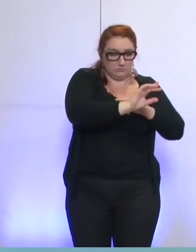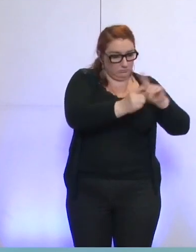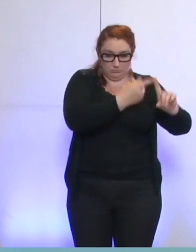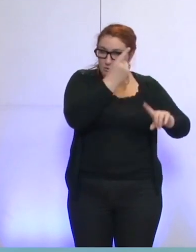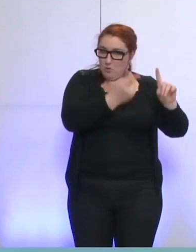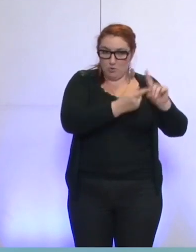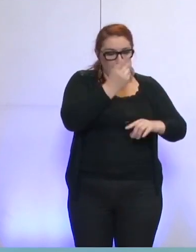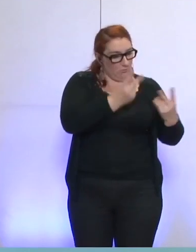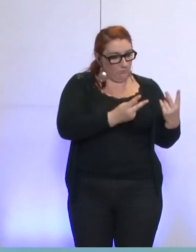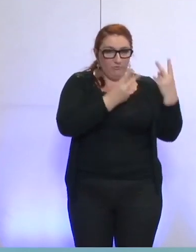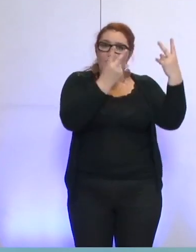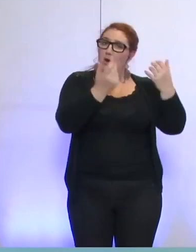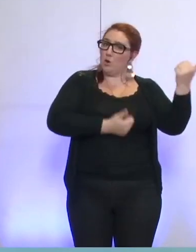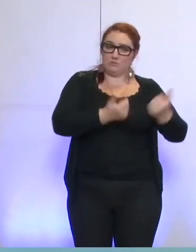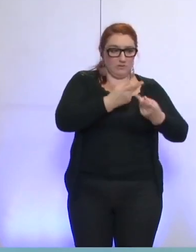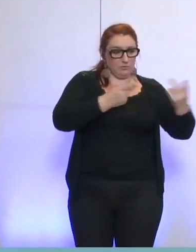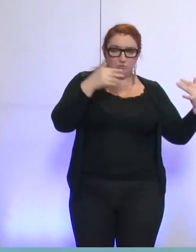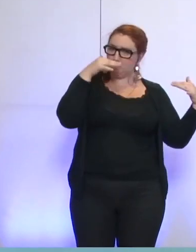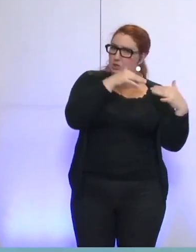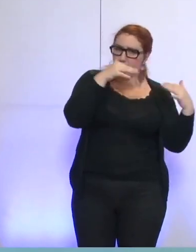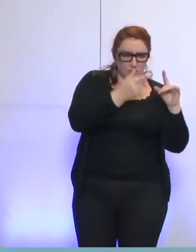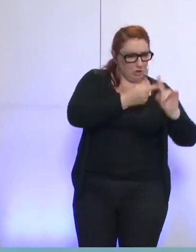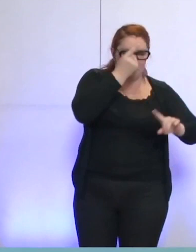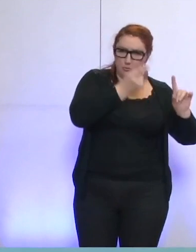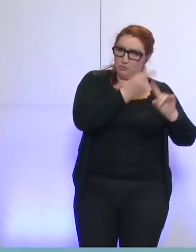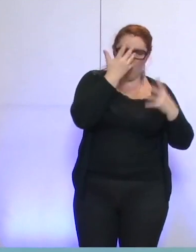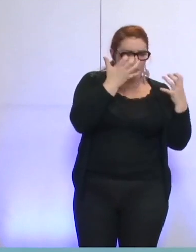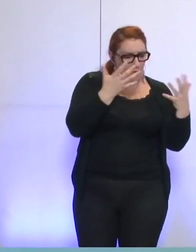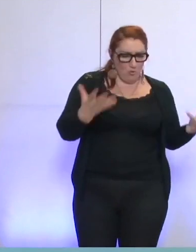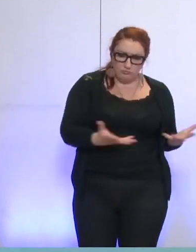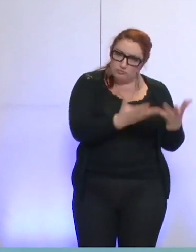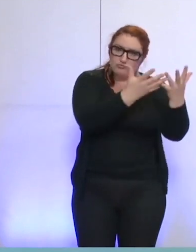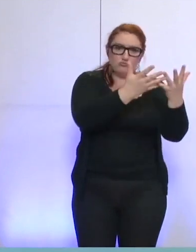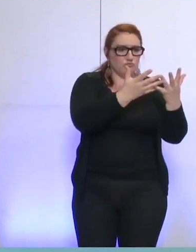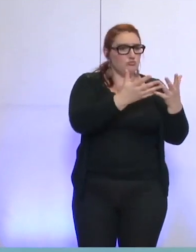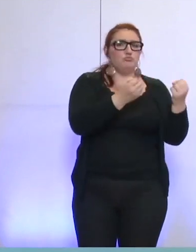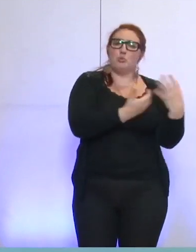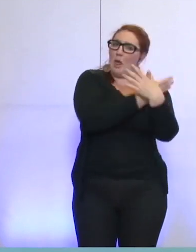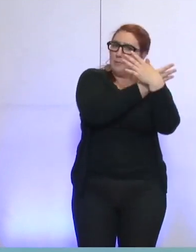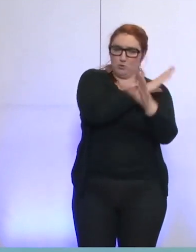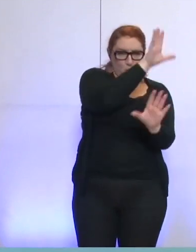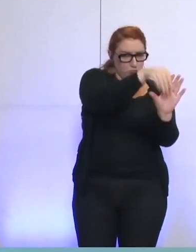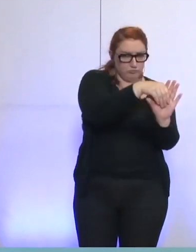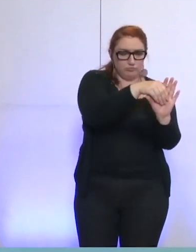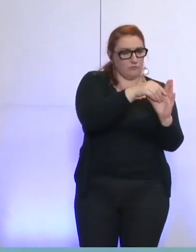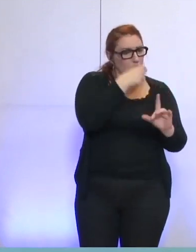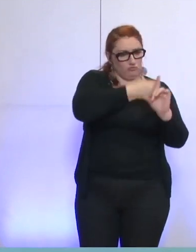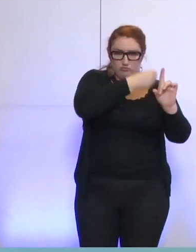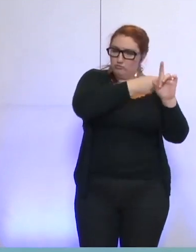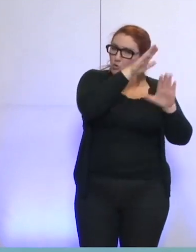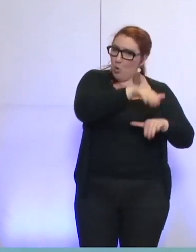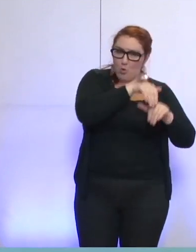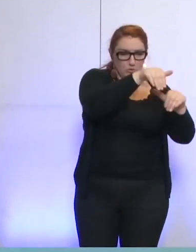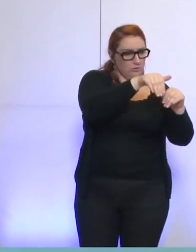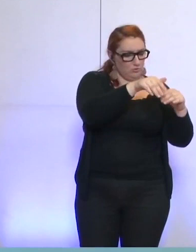qu'il est un atout pour le service public de l'énergie, que nous souhaitons mettre en œuvre à l'échelle de la métropole, que nous continuerons de défendre